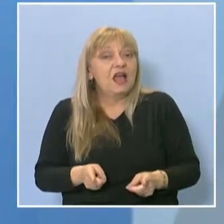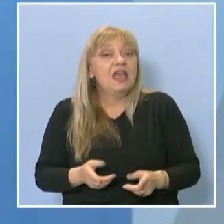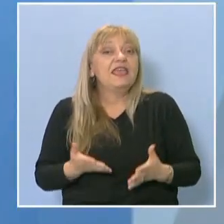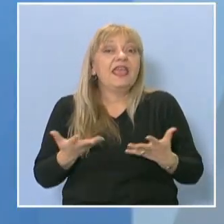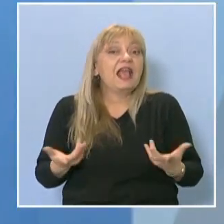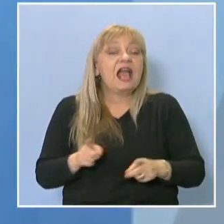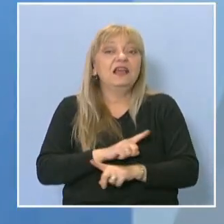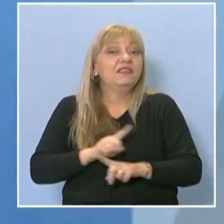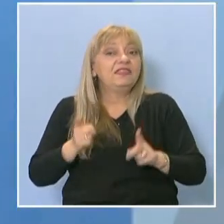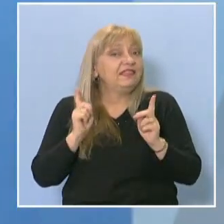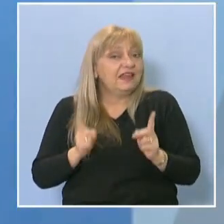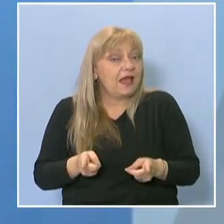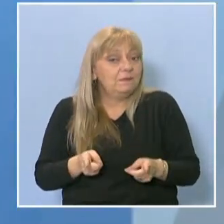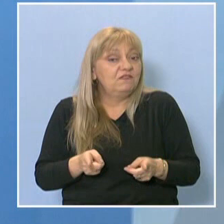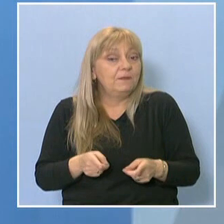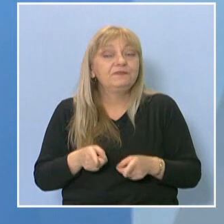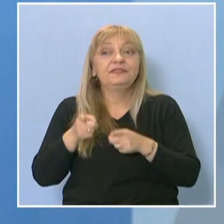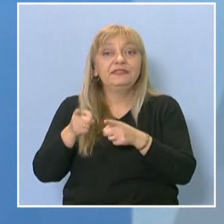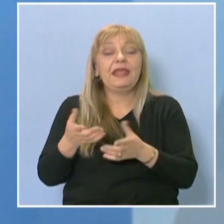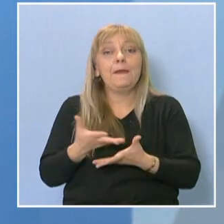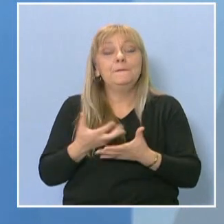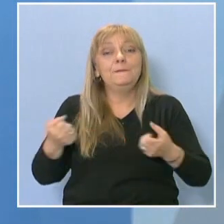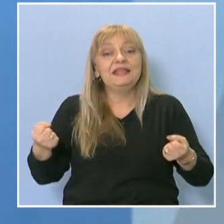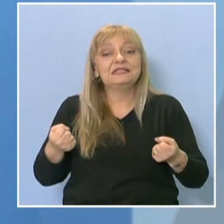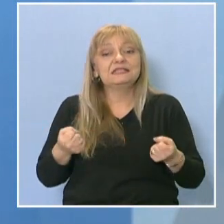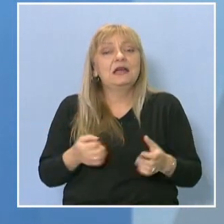трябва. И те без много